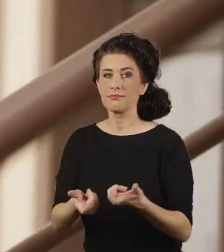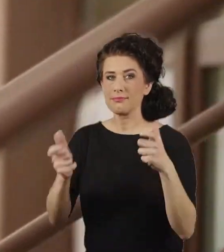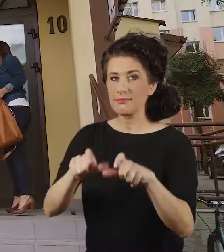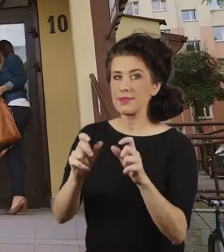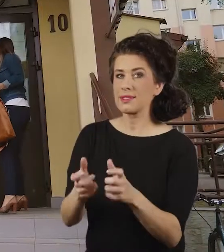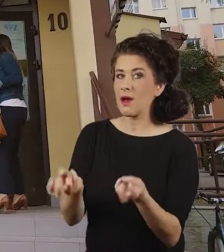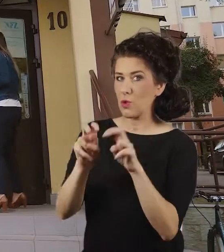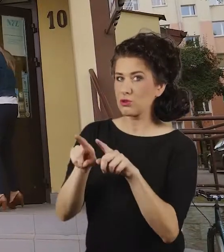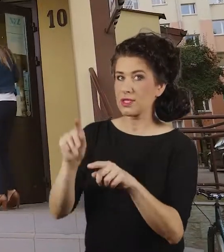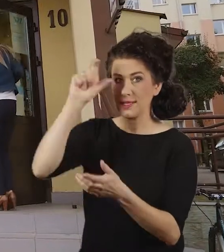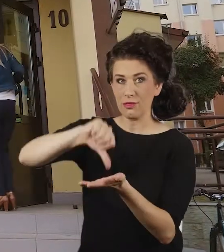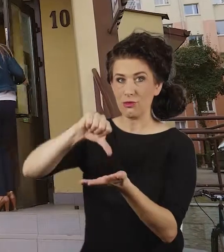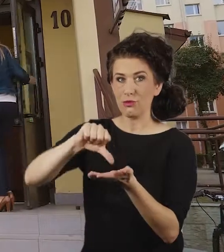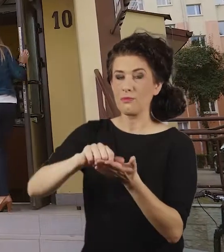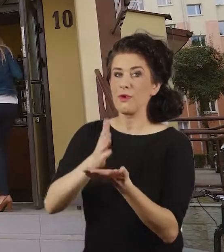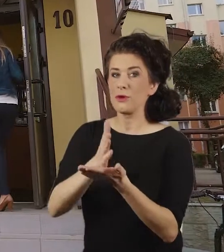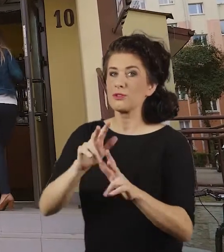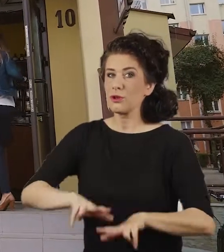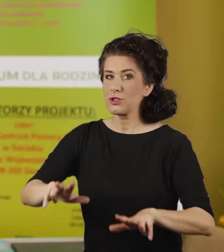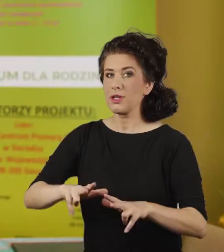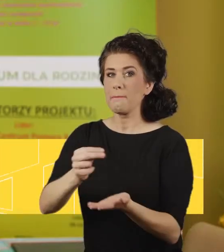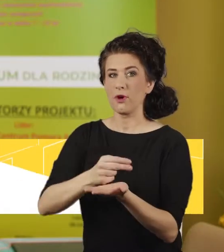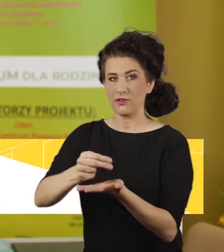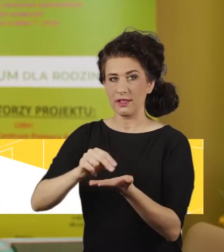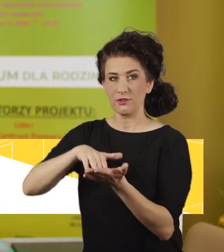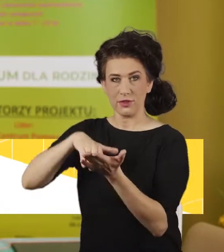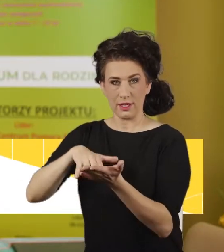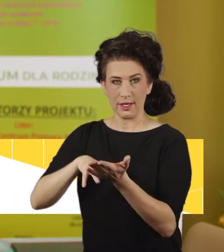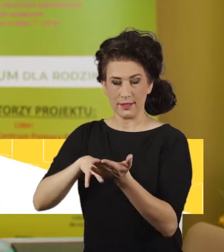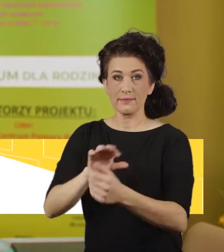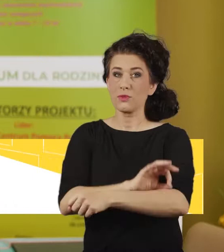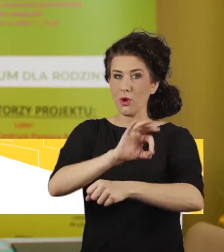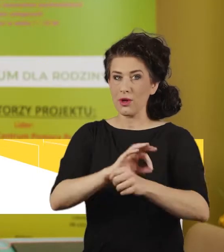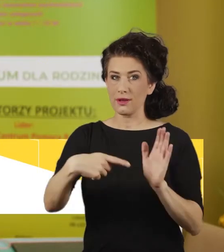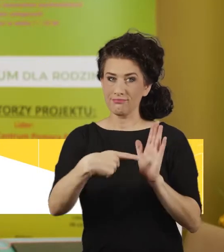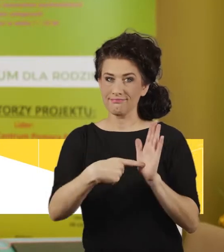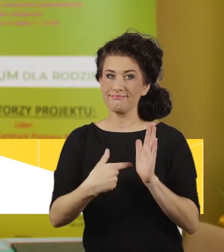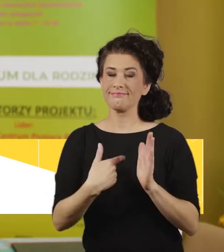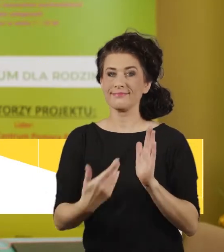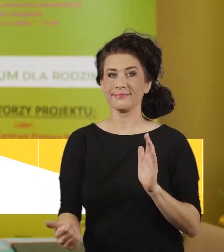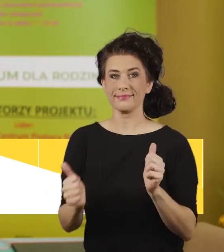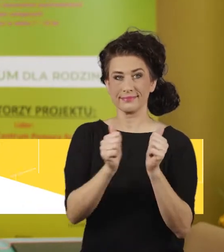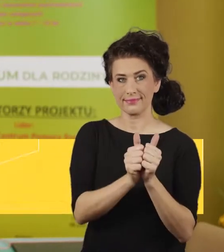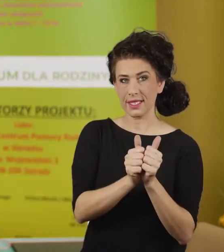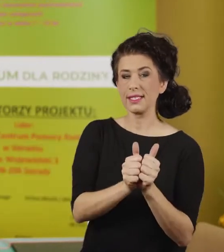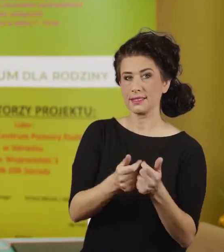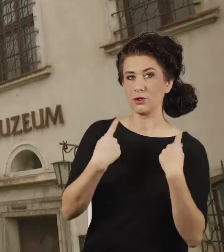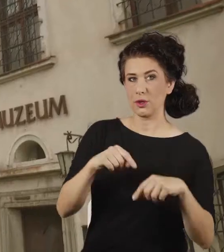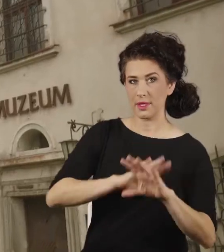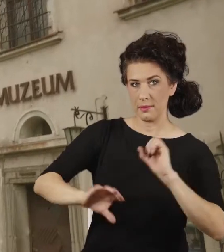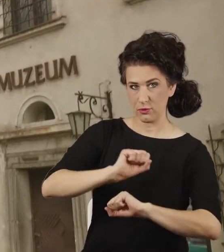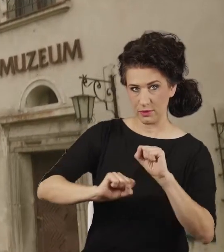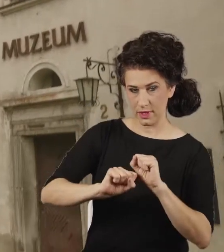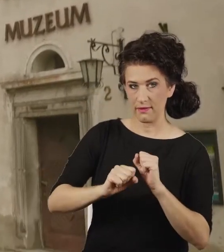Centrum dla Rodziny w Powiecie Sieradzkim. W ramach projektu oferujemy usługę asystenta osobistego